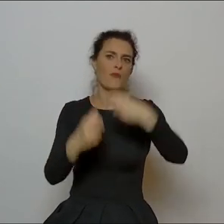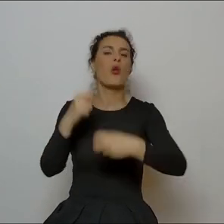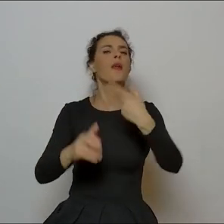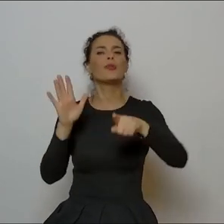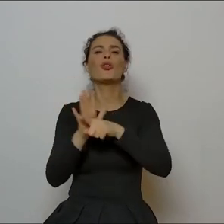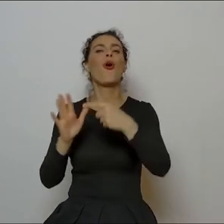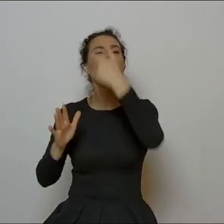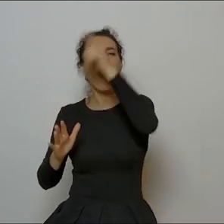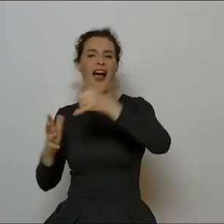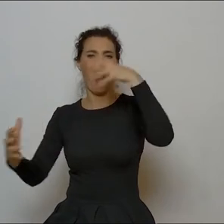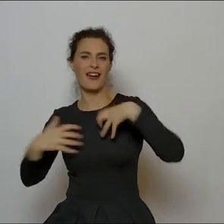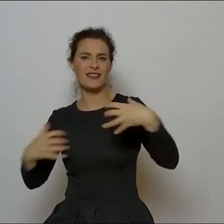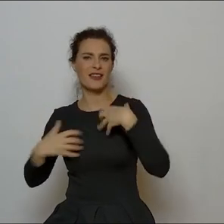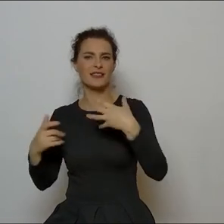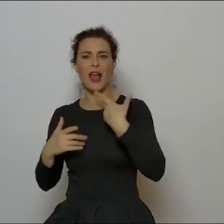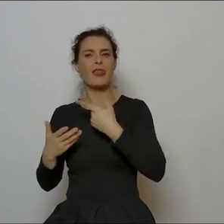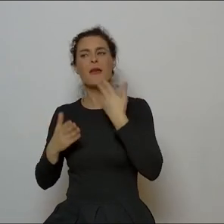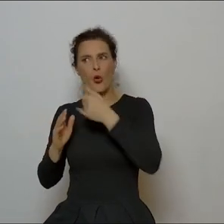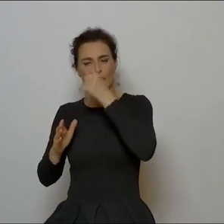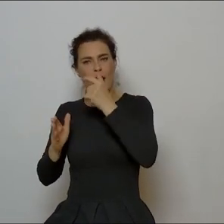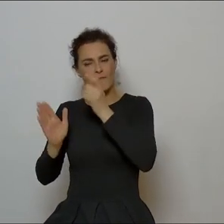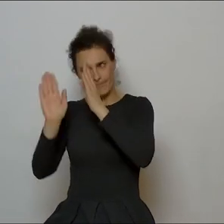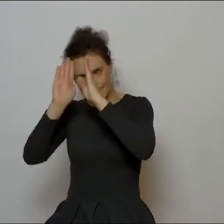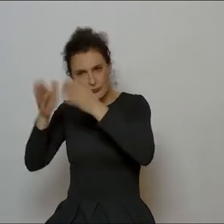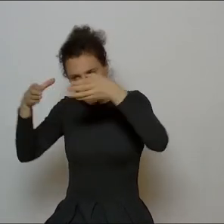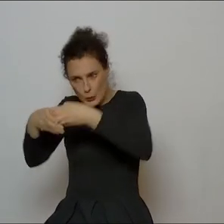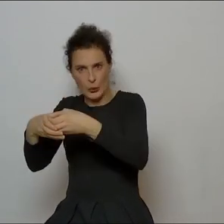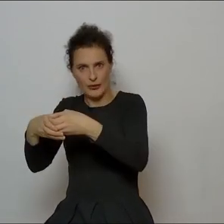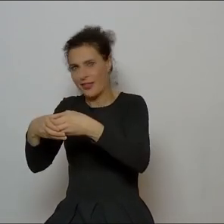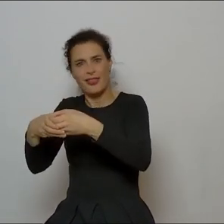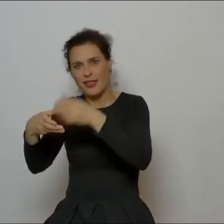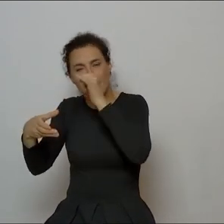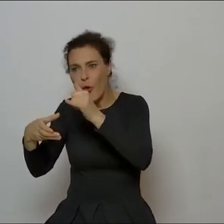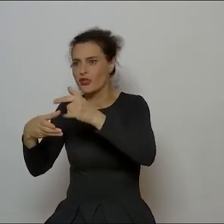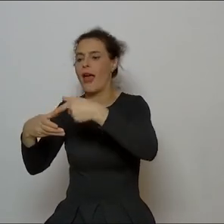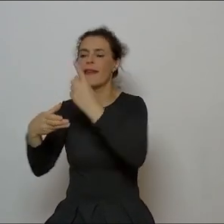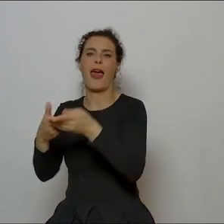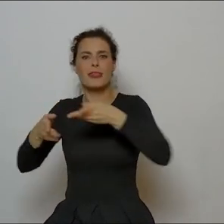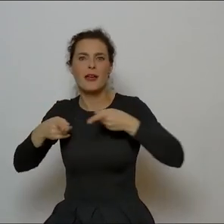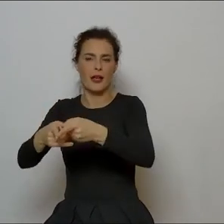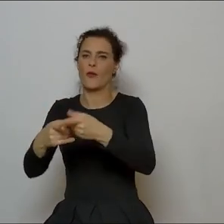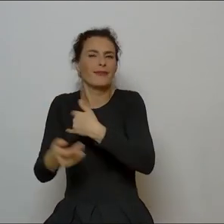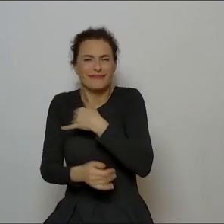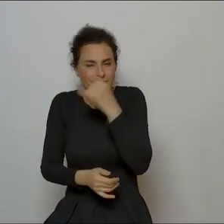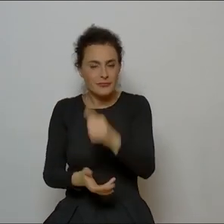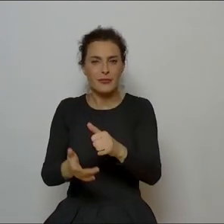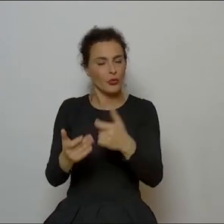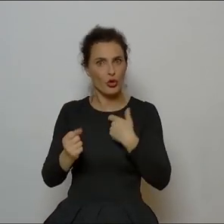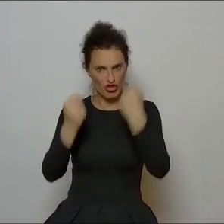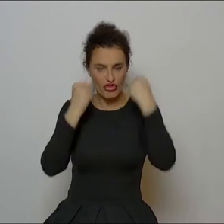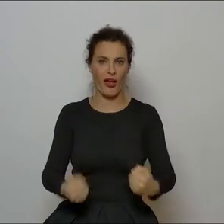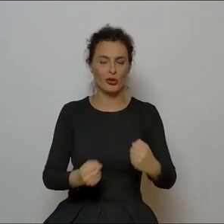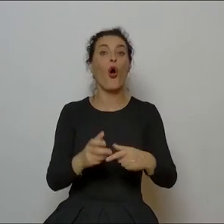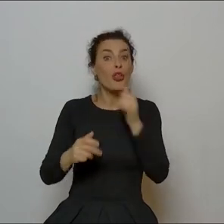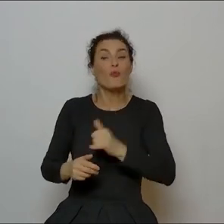którzy potrafią dużo. Kiedy nie można ich zaszufladkować, próbując to uczynić,